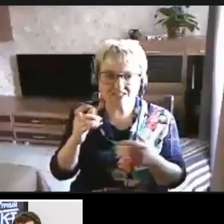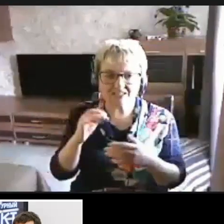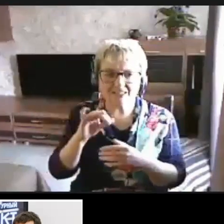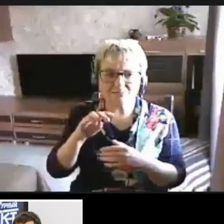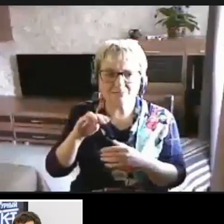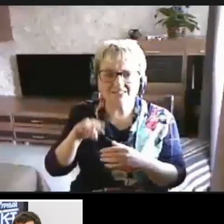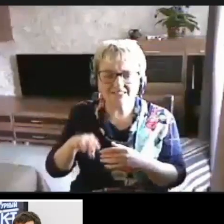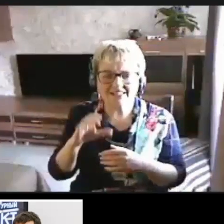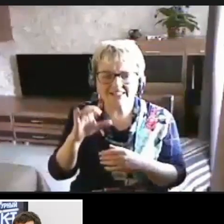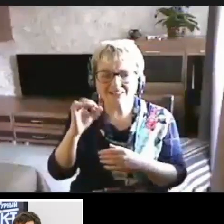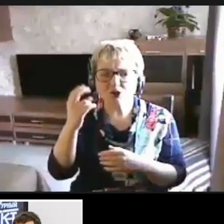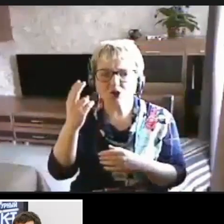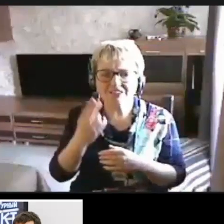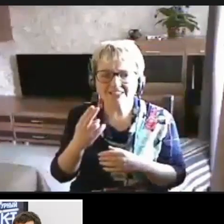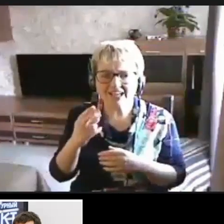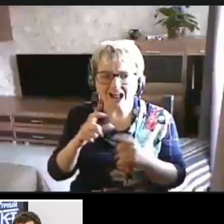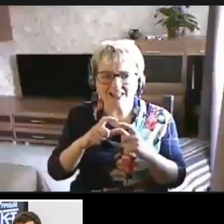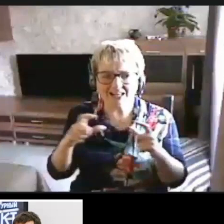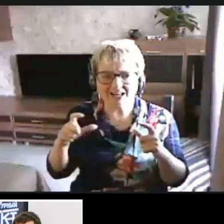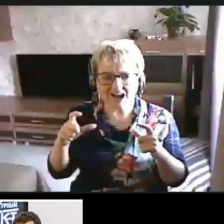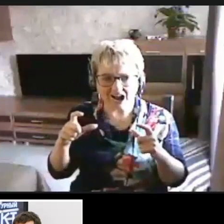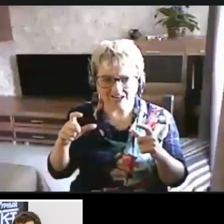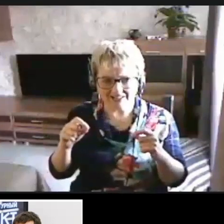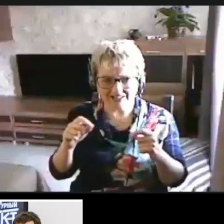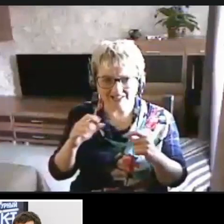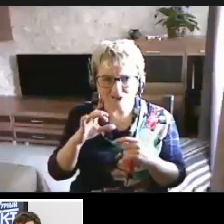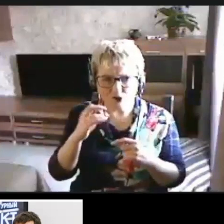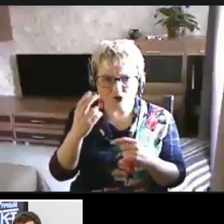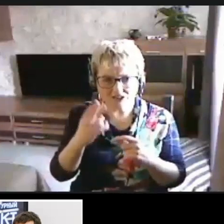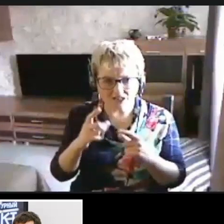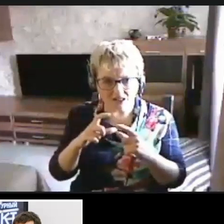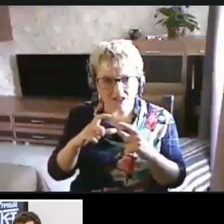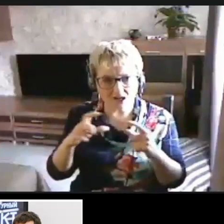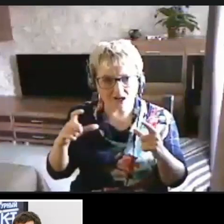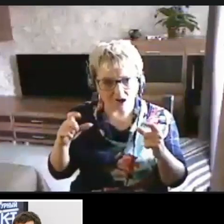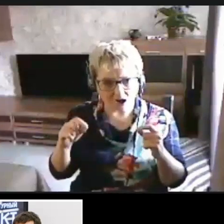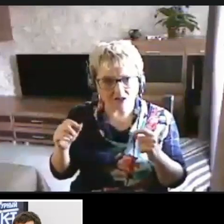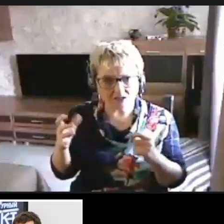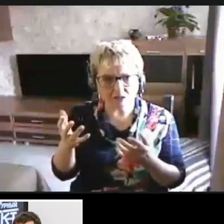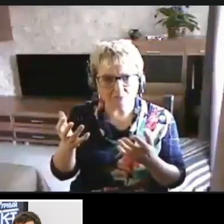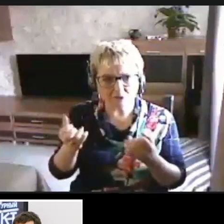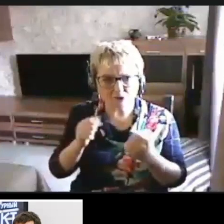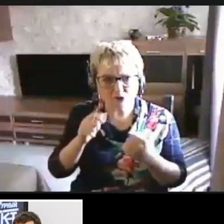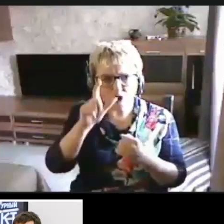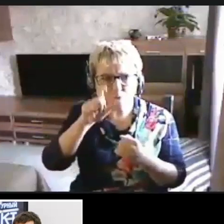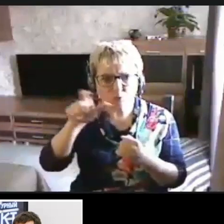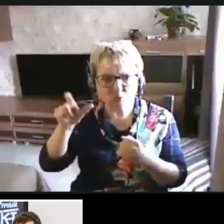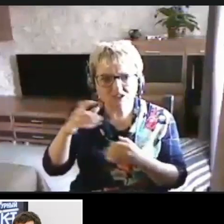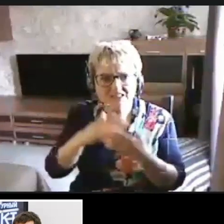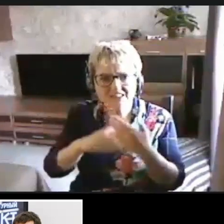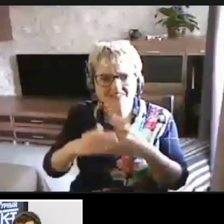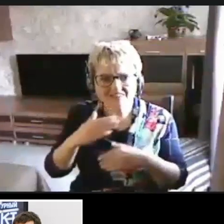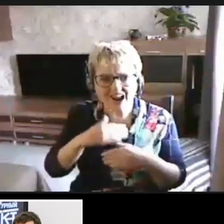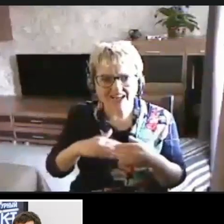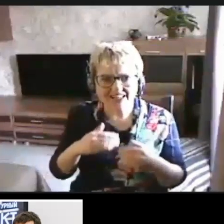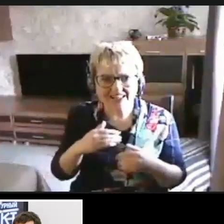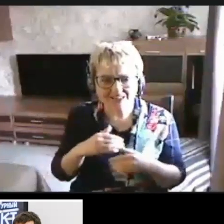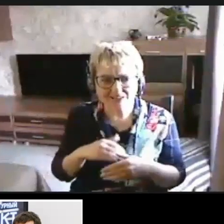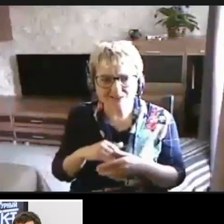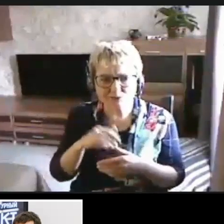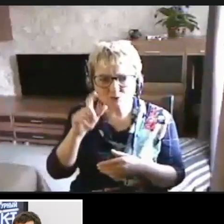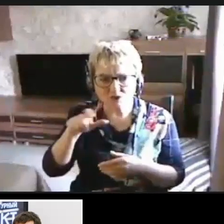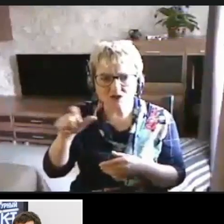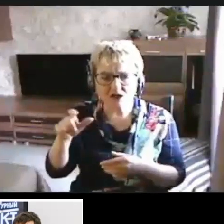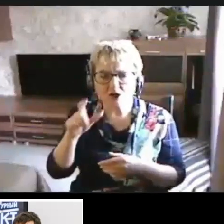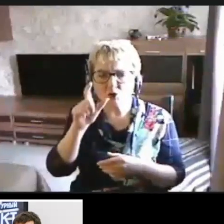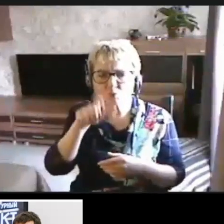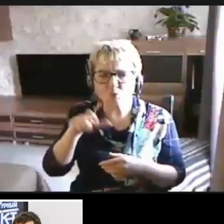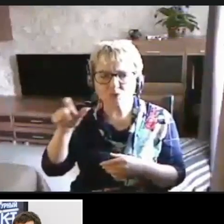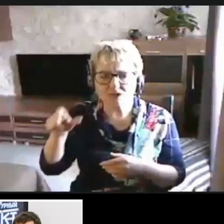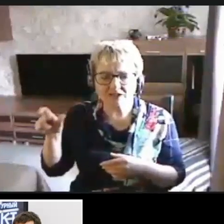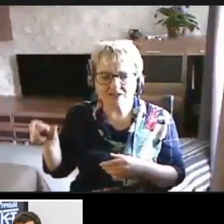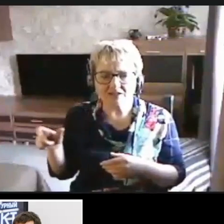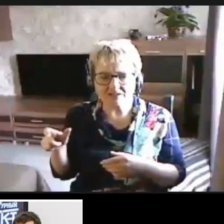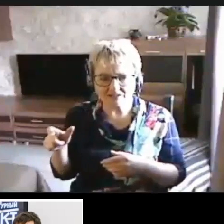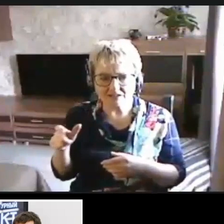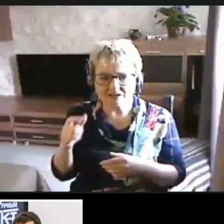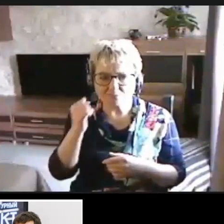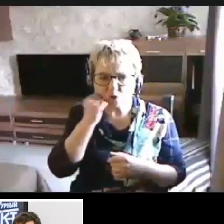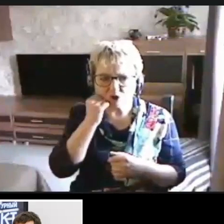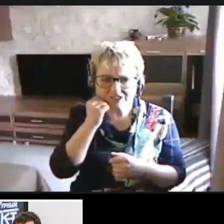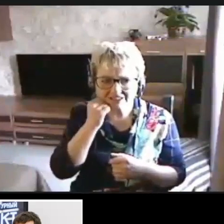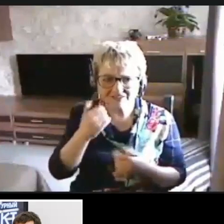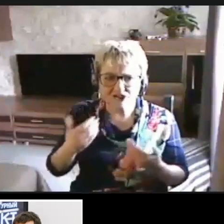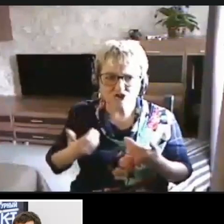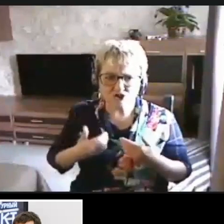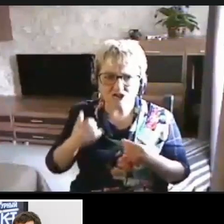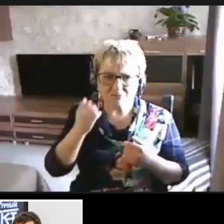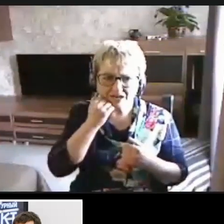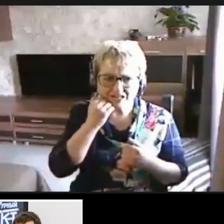социальной картой. Социальную карту получают люди с инвалидностью, люди в Москве, жители